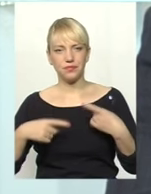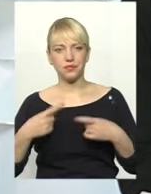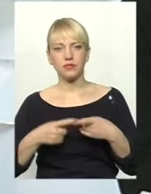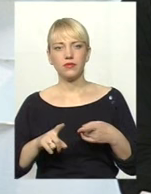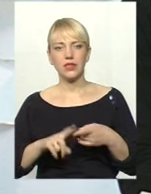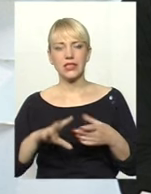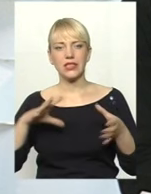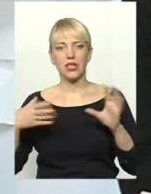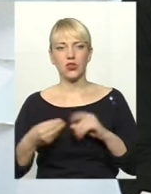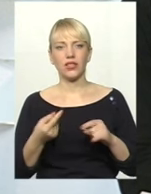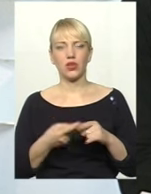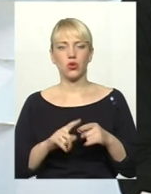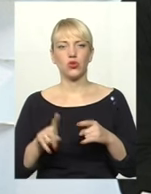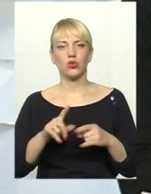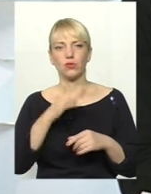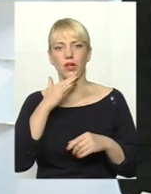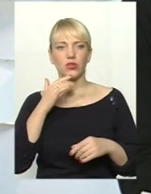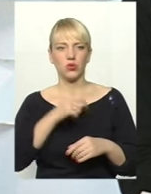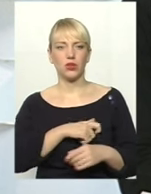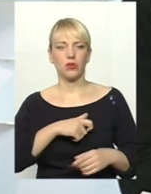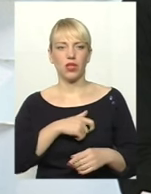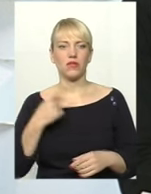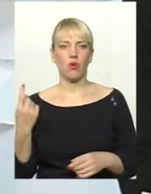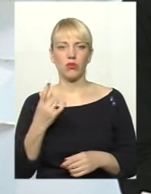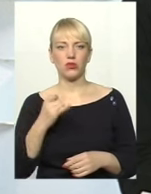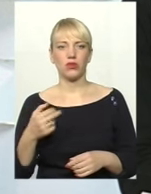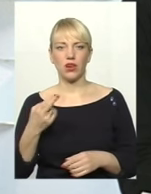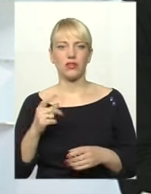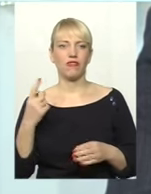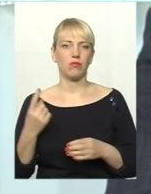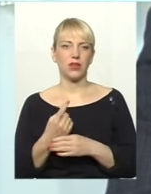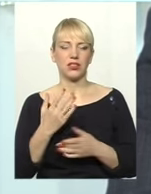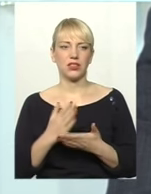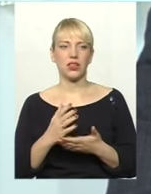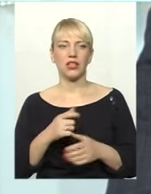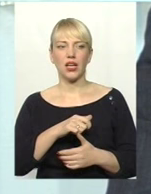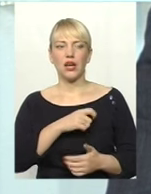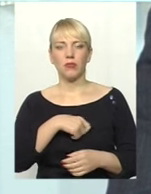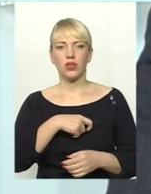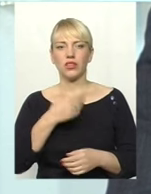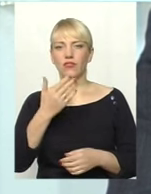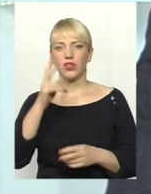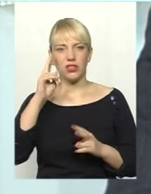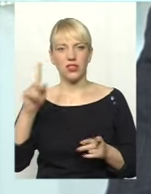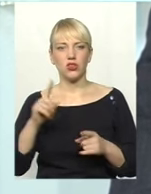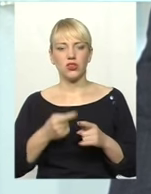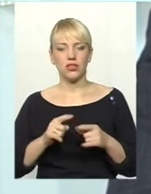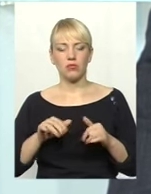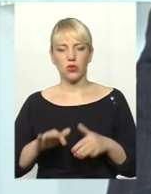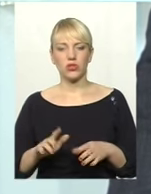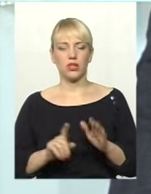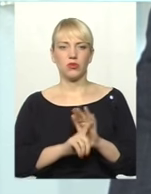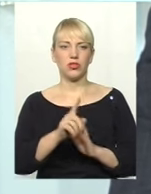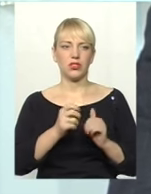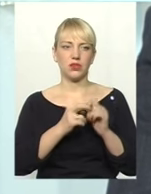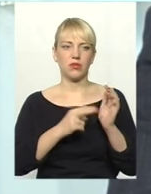це результат того, що багато депутатів обласної ради вперше стали депутатами. Вони не знають, що ця процедура почалася, наприклад, 17